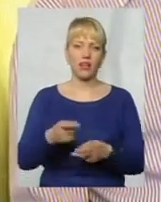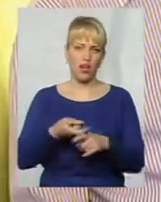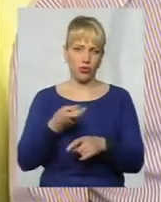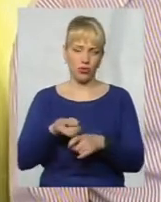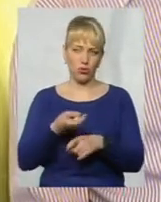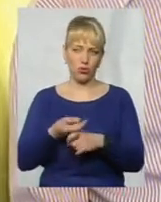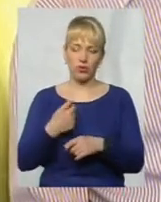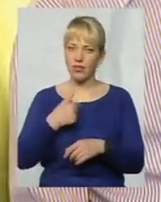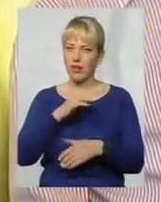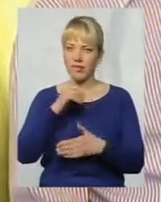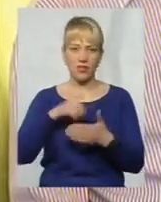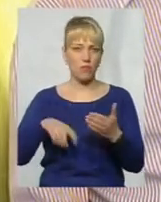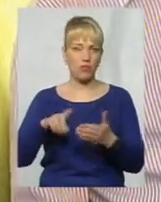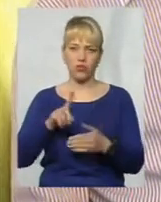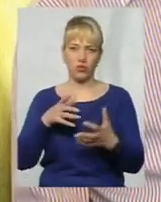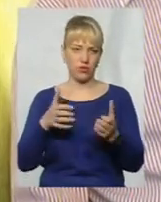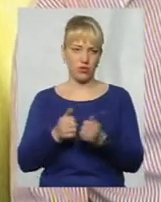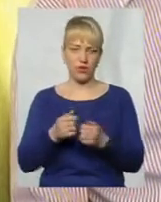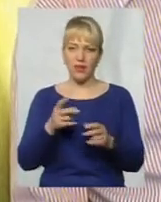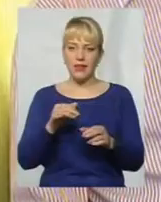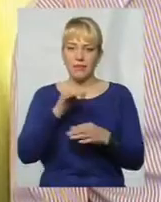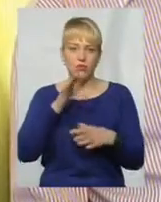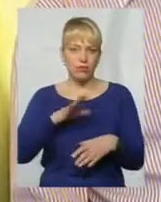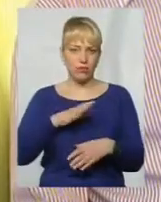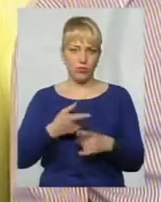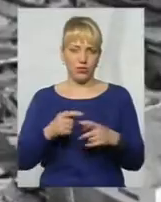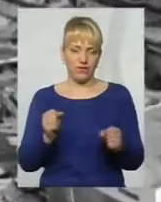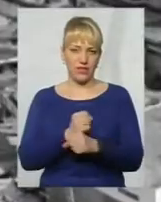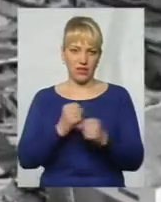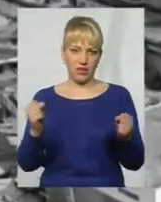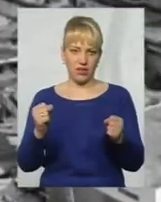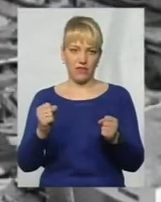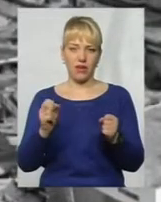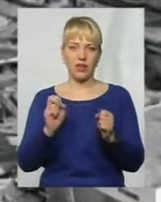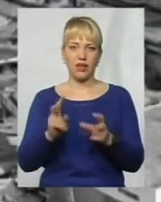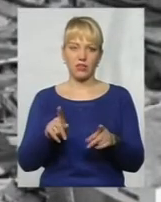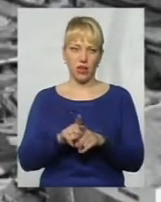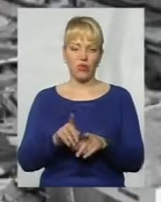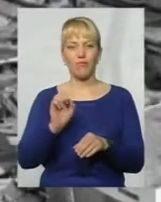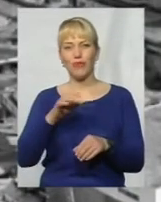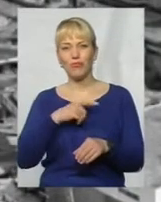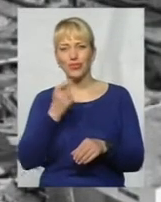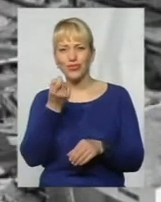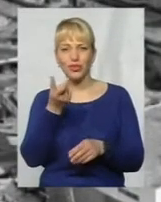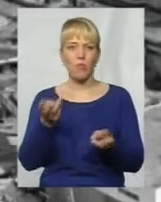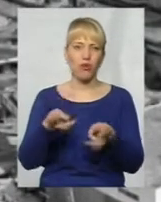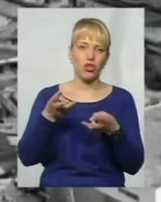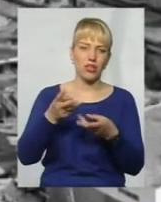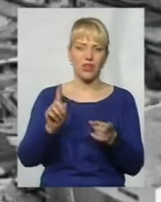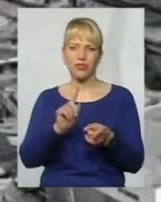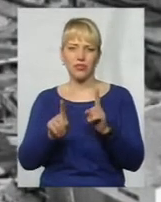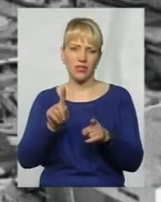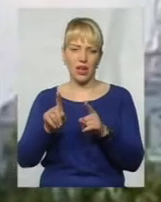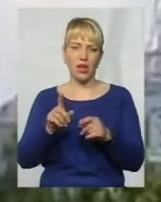Я не повірю, що аварія, не повинна бути зрива, як то кажуть, як такого. Може, пожар якийсь буде, може ще що.